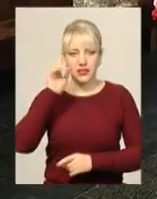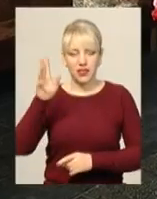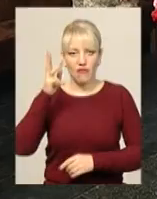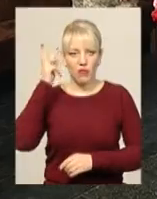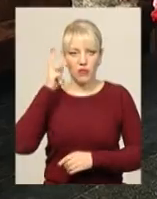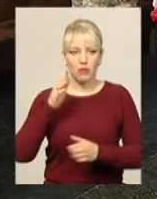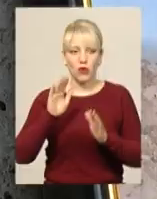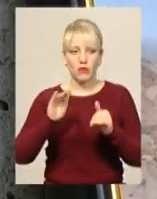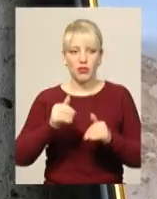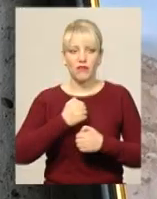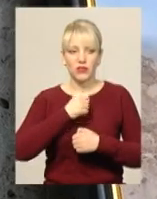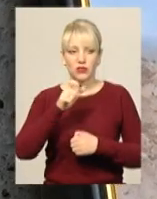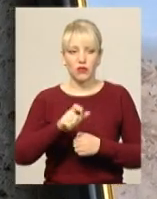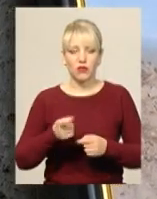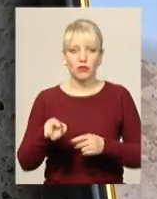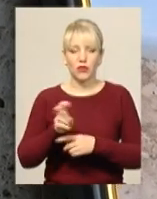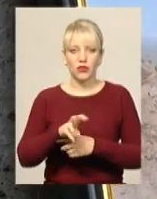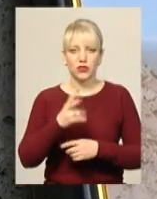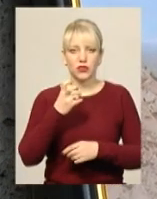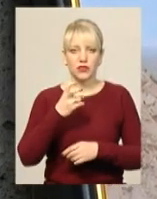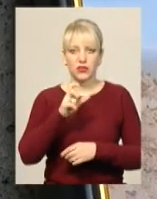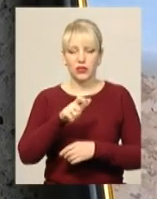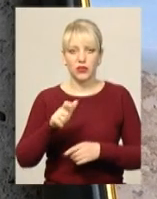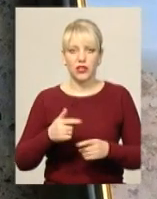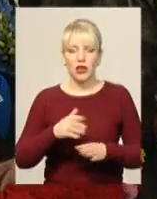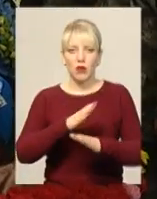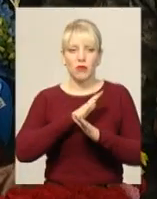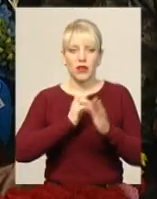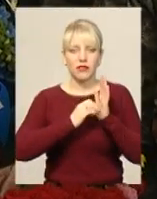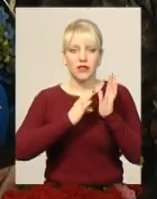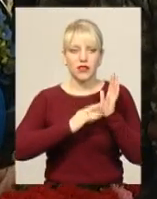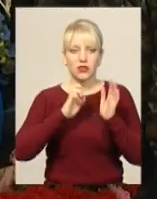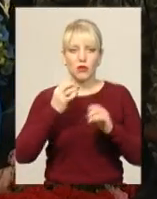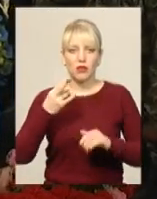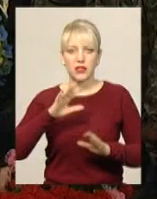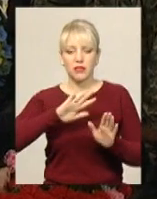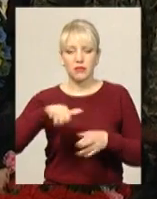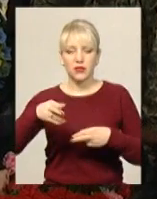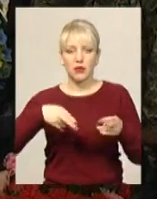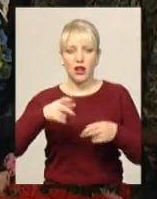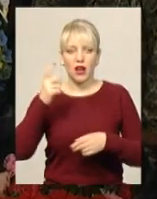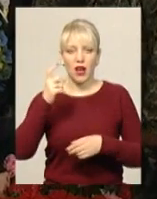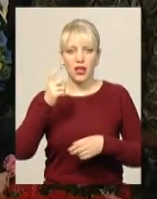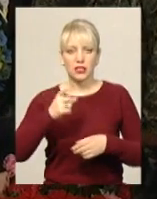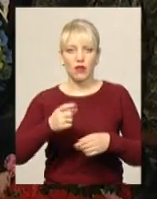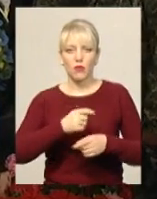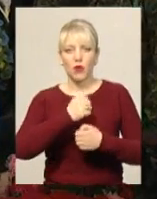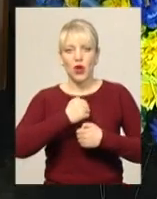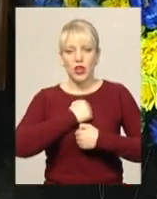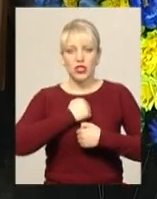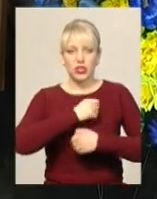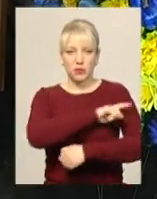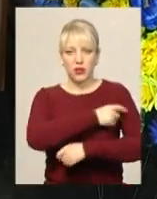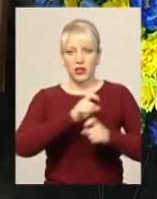з військовим прийшли близько двох сотень людей. Нагадаю, Микола Мужичук помер 19 березня після операції у Харківському шпиталі. 26 березня